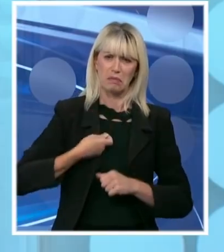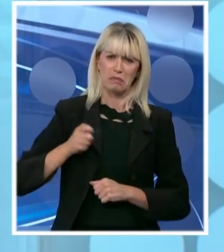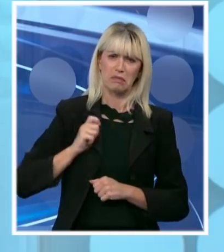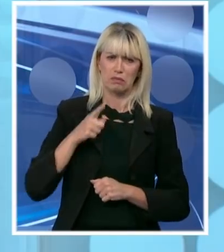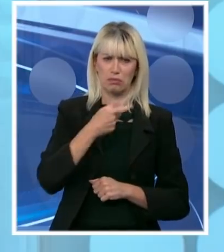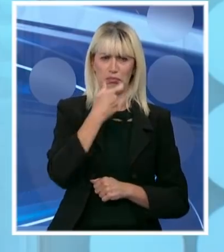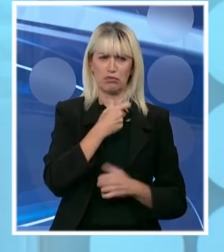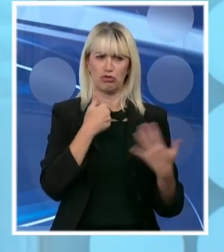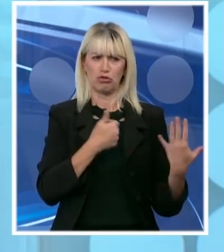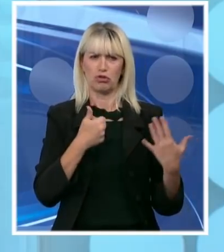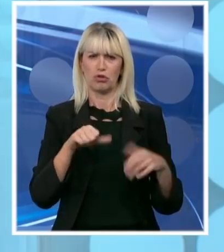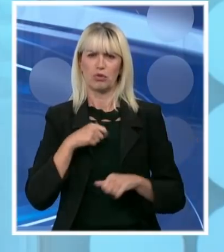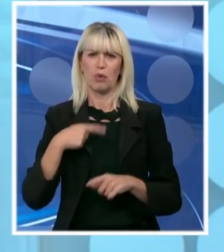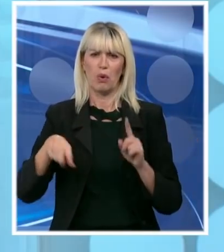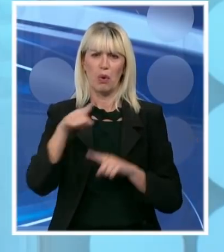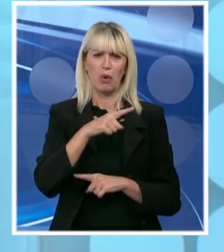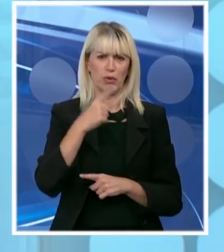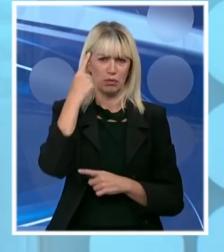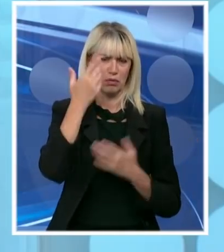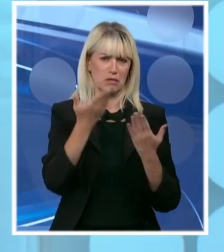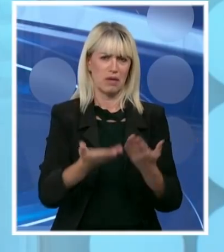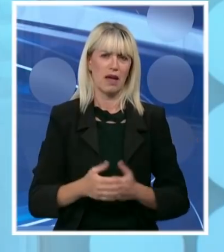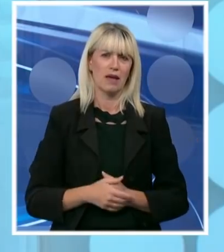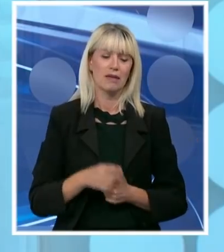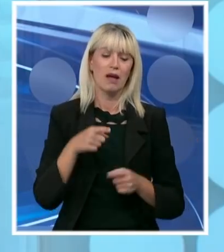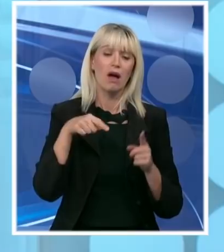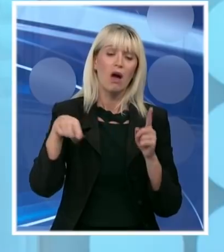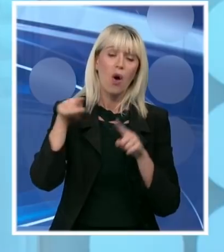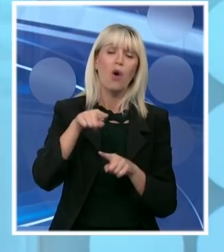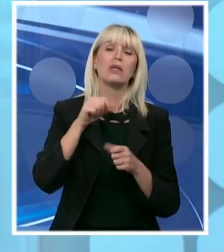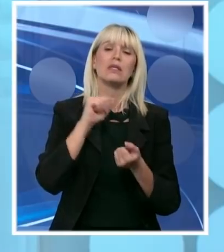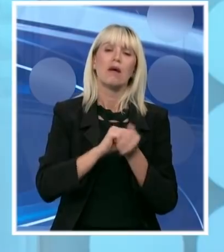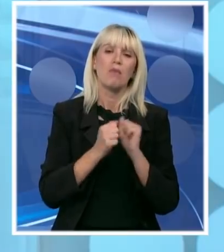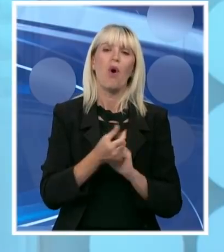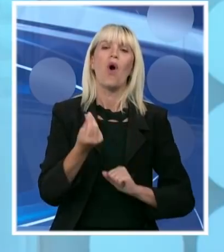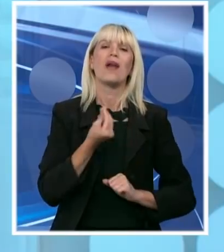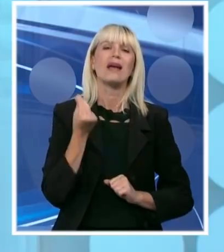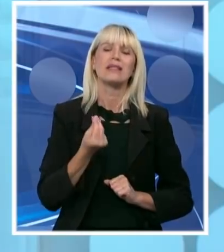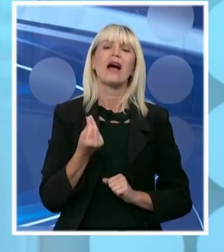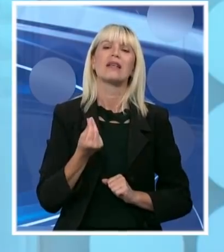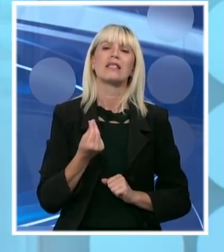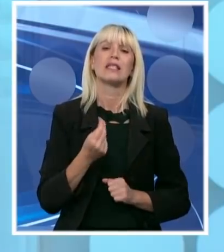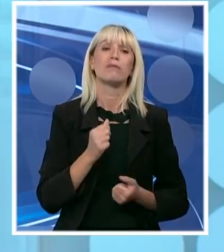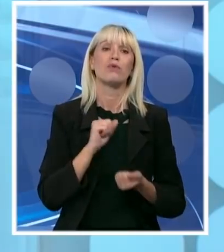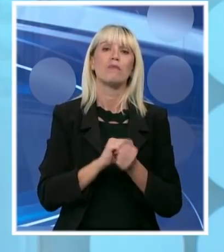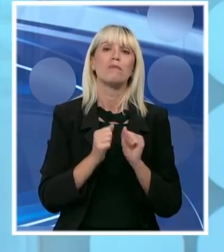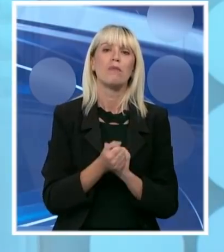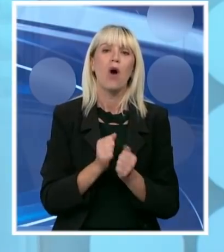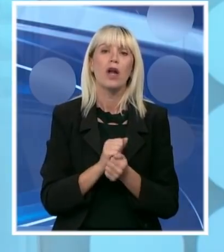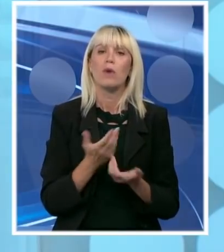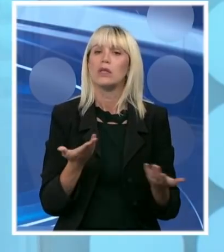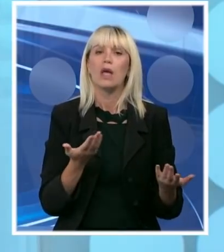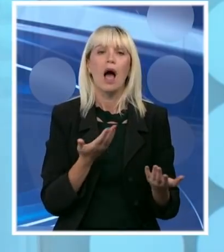energiju ovi mlađi koji su sve naučili. Pa ti ljudi se bore za Srbiju na svakom mjestu, na svakom koraku. Borimo se vezanih ruku.